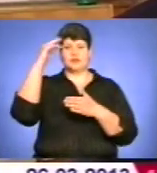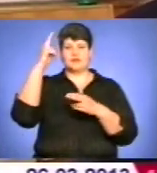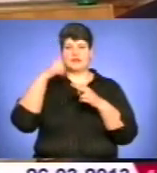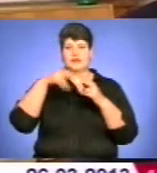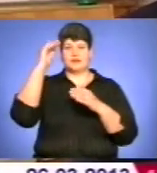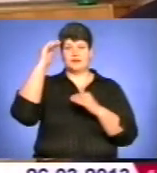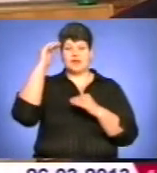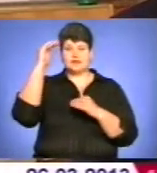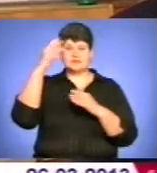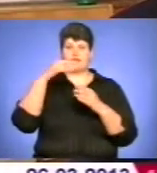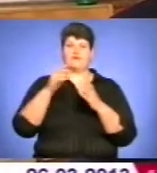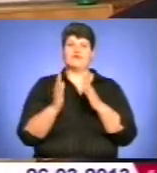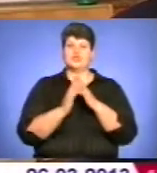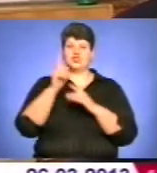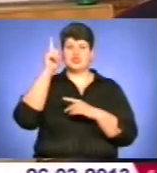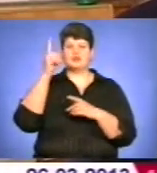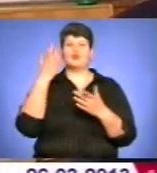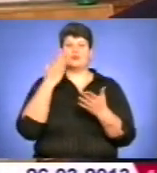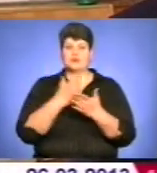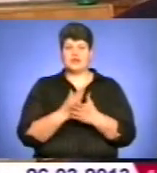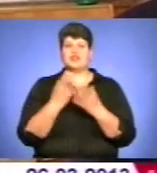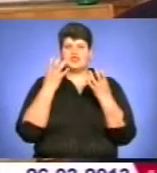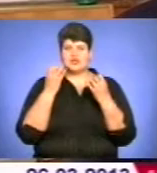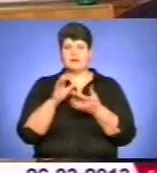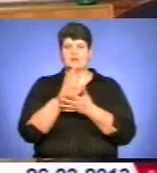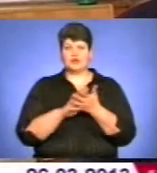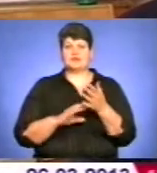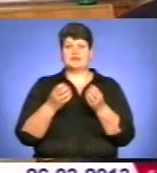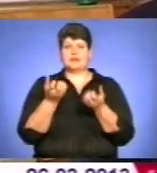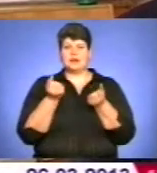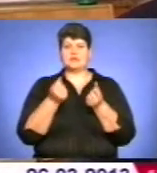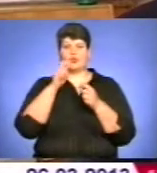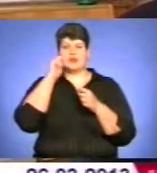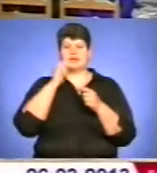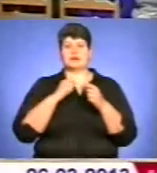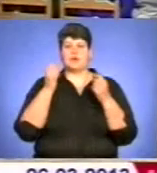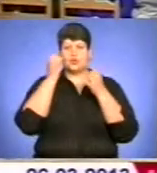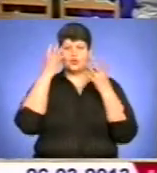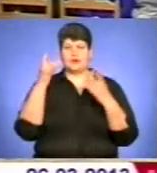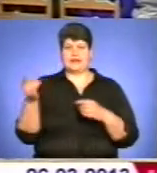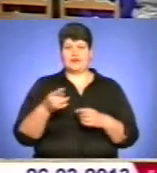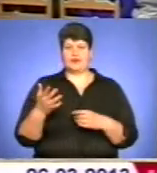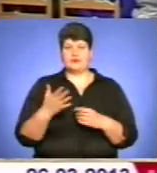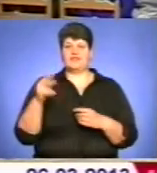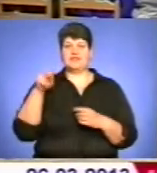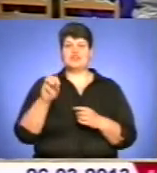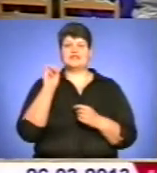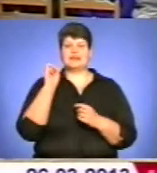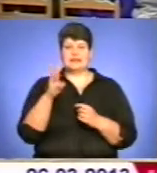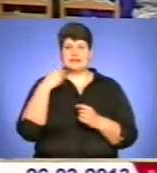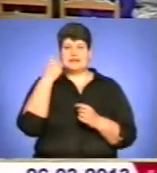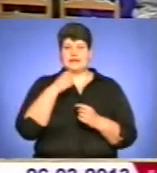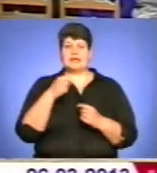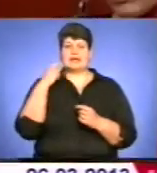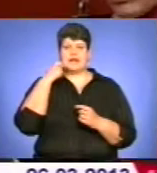трималися і на якому ще тримається українська культура і наша культура Тернопілля. 2013 рік – рік пам